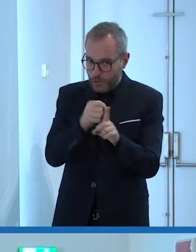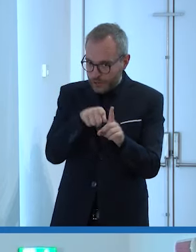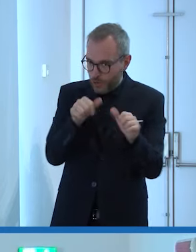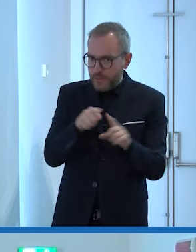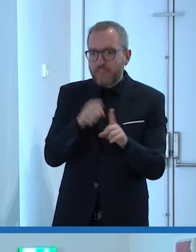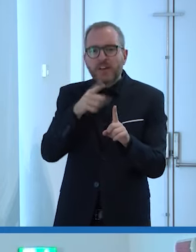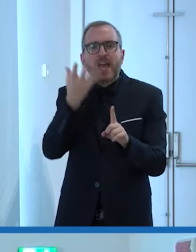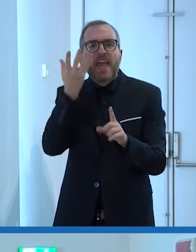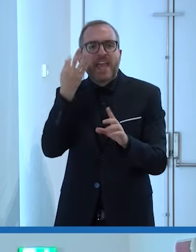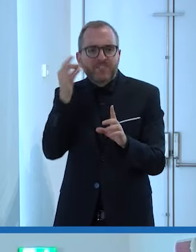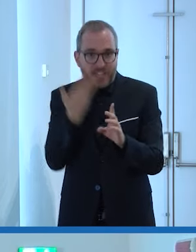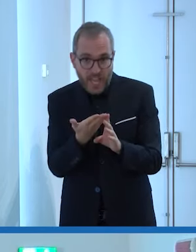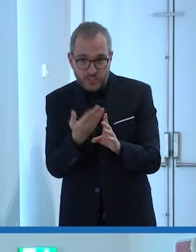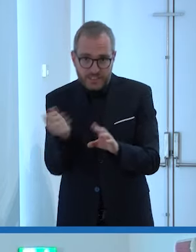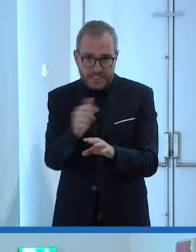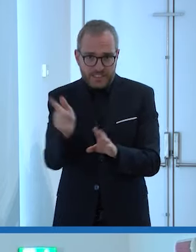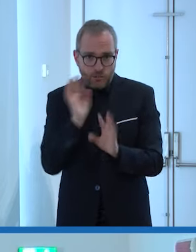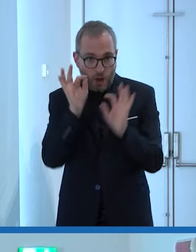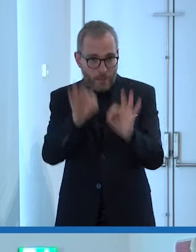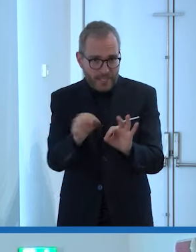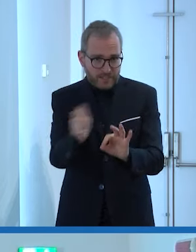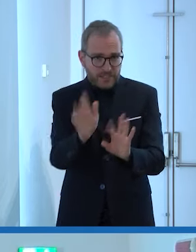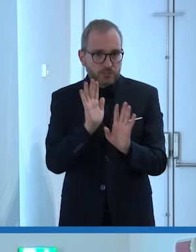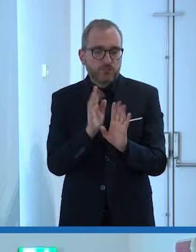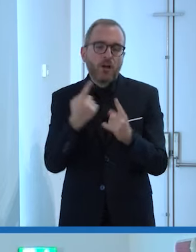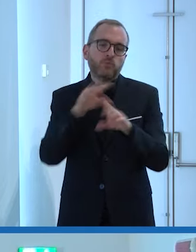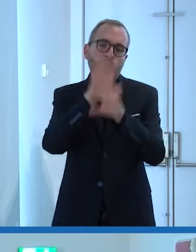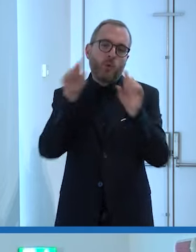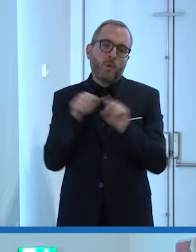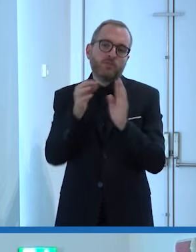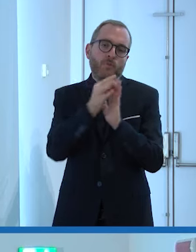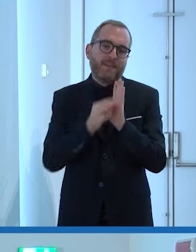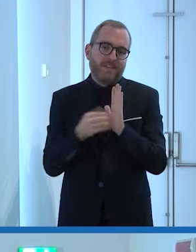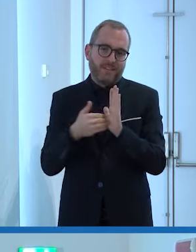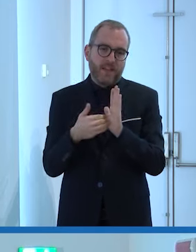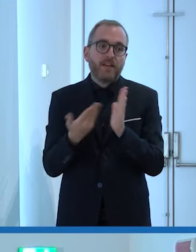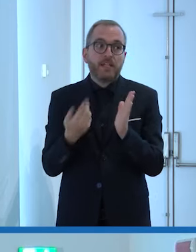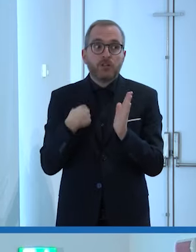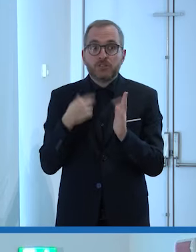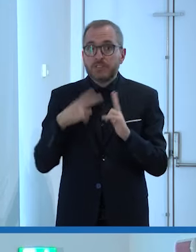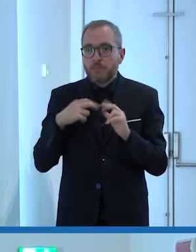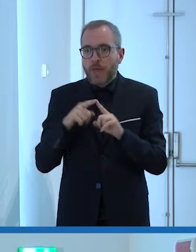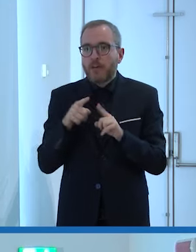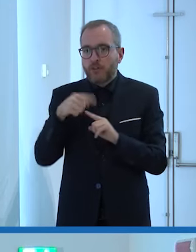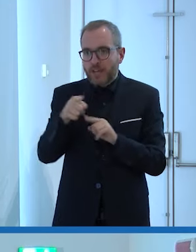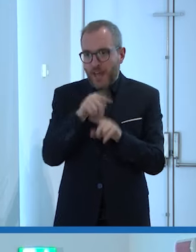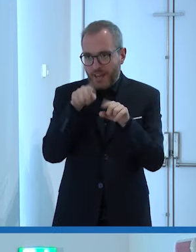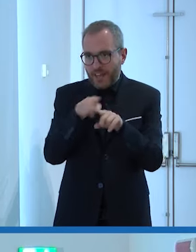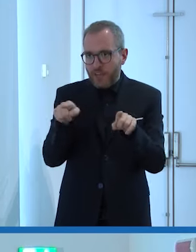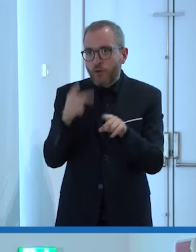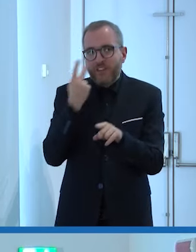'era stato assegnato quindi di raccontare storie di inclusione io spero che l'applicazione di questi criteri le potrete